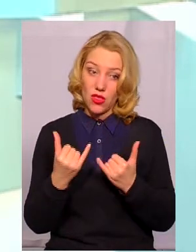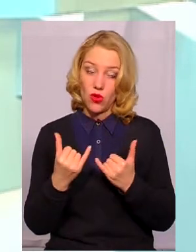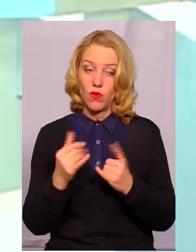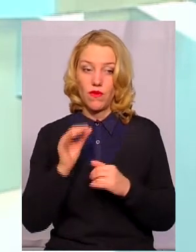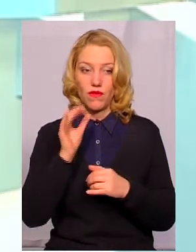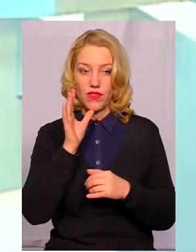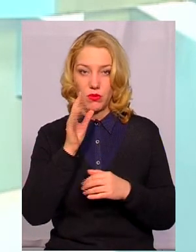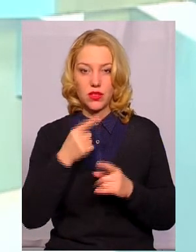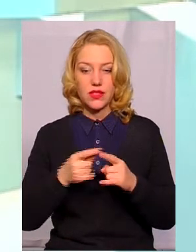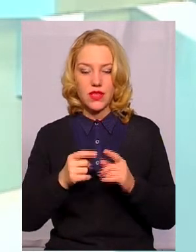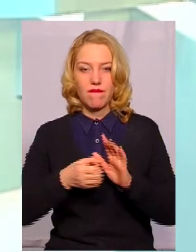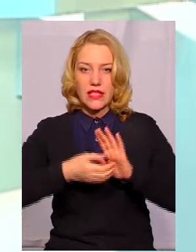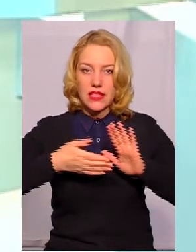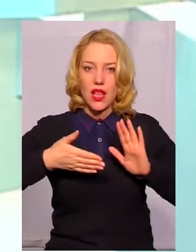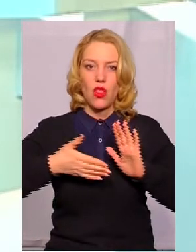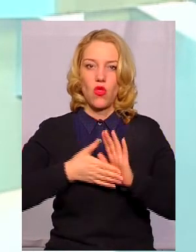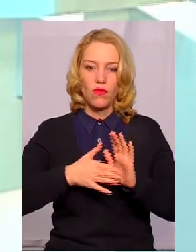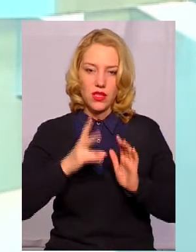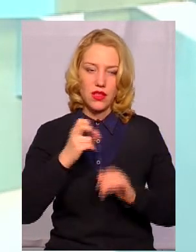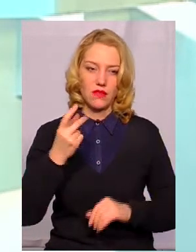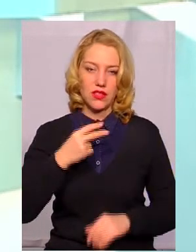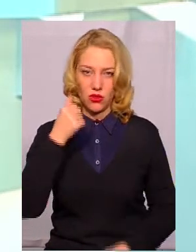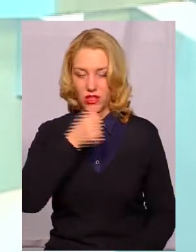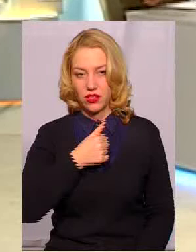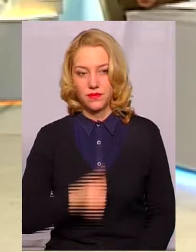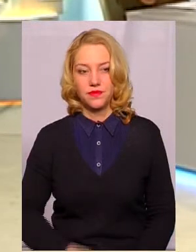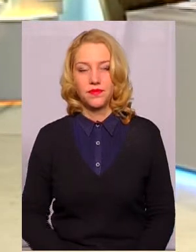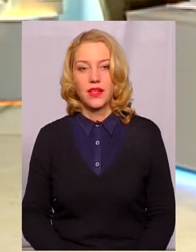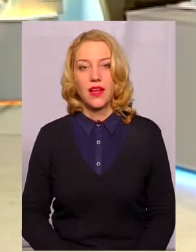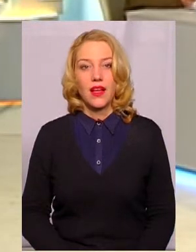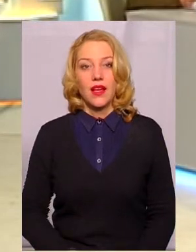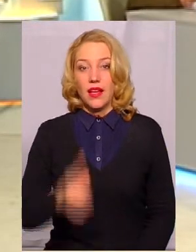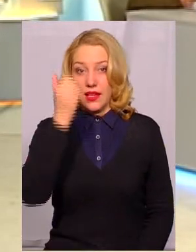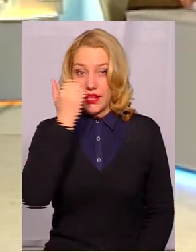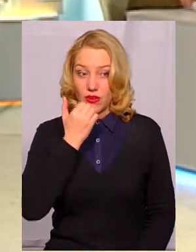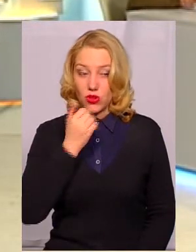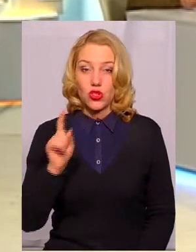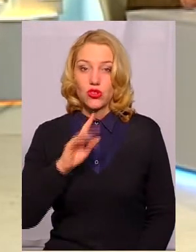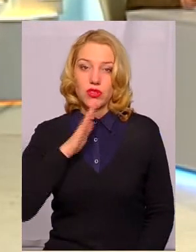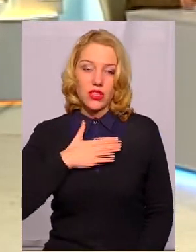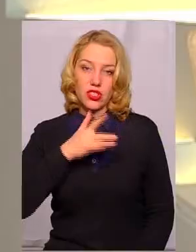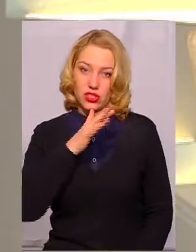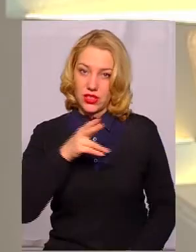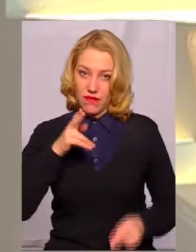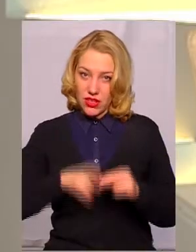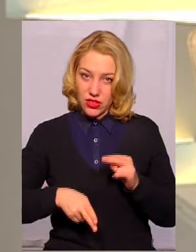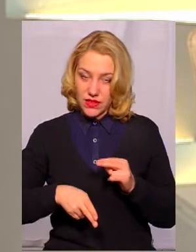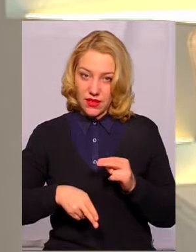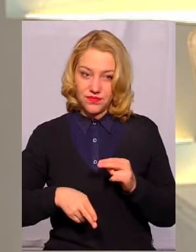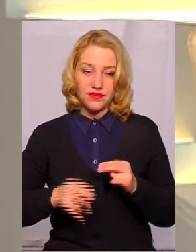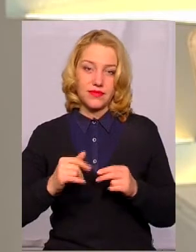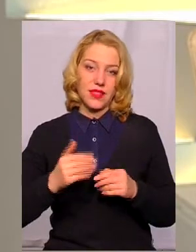випадку це встановлення тарифів на 20 рік. Дякую. Ну, що ж, наш час завершився.